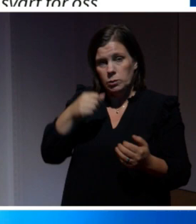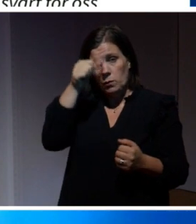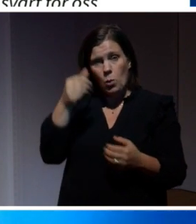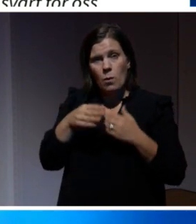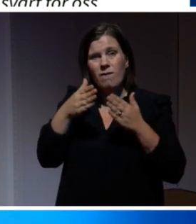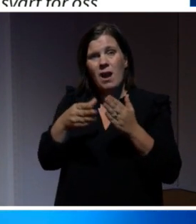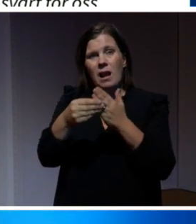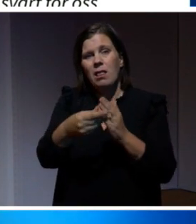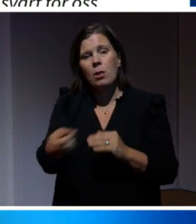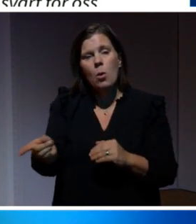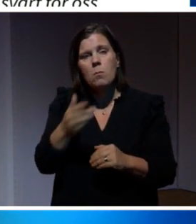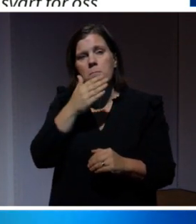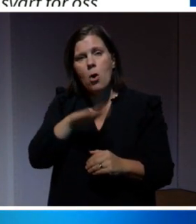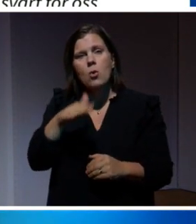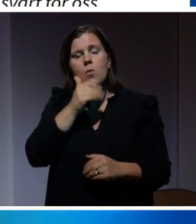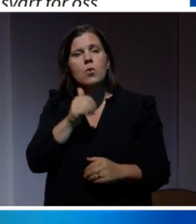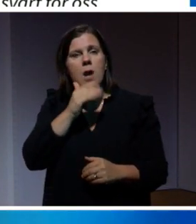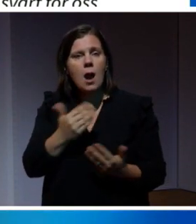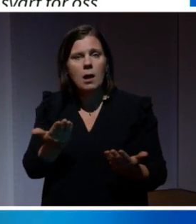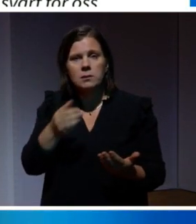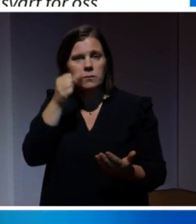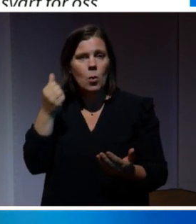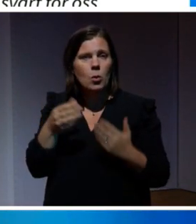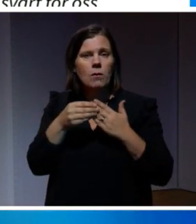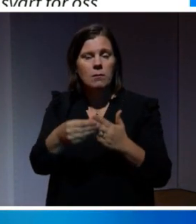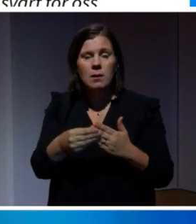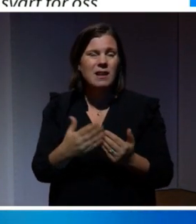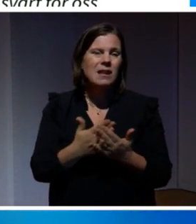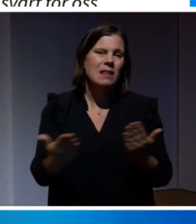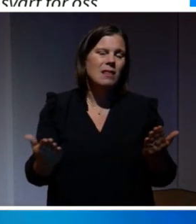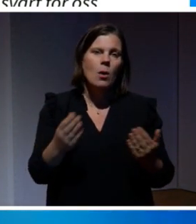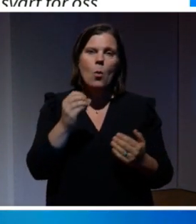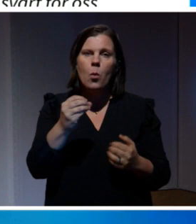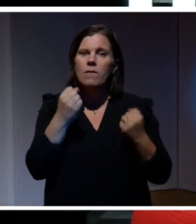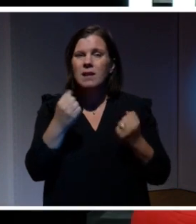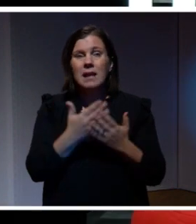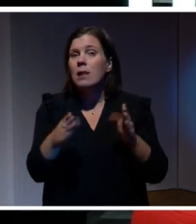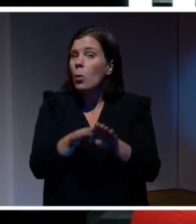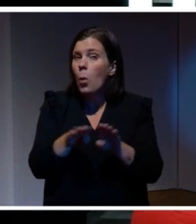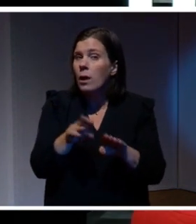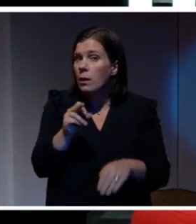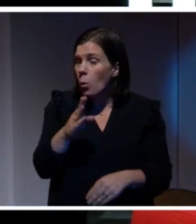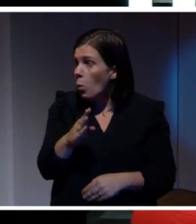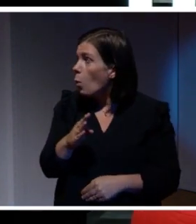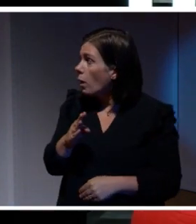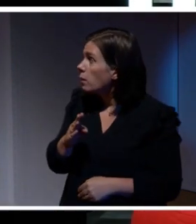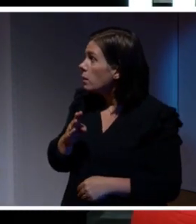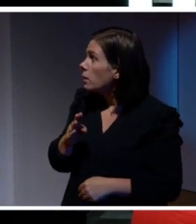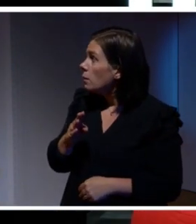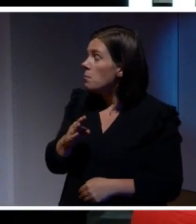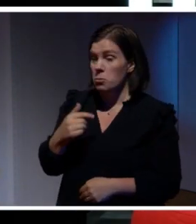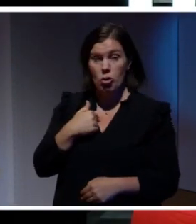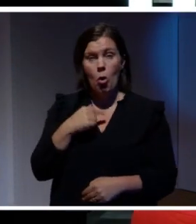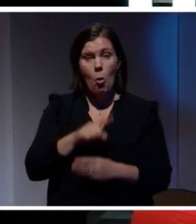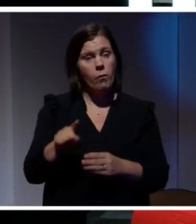inte råkar illa ut. Det här tycker jag fortfarande är viktigt. Det är inte ett oviktigt råd eller ett dåligt råd tycker jag och jag ägnar rätt mycket tid åt att prata